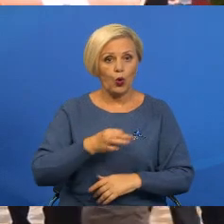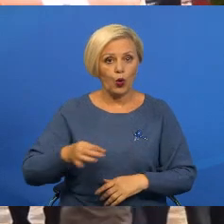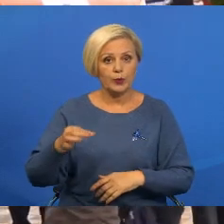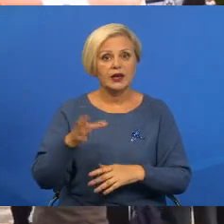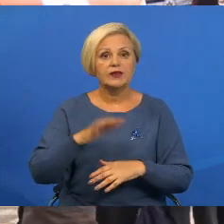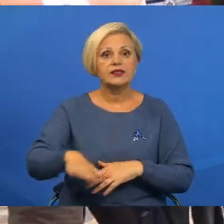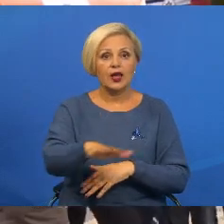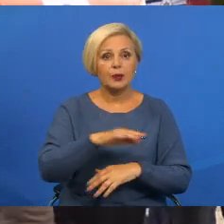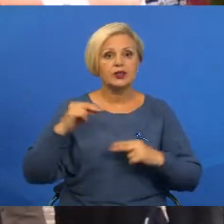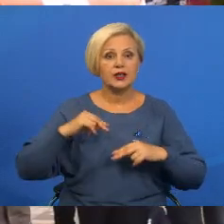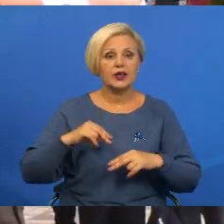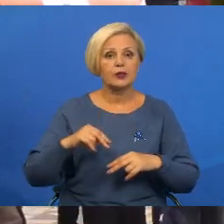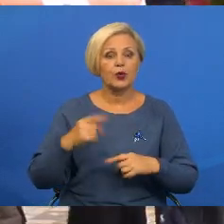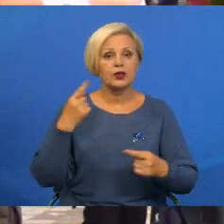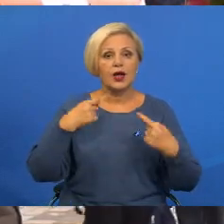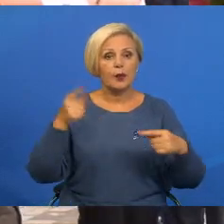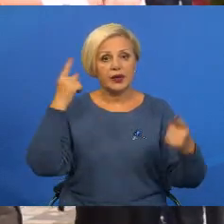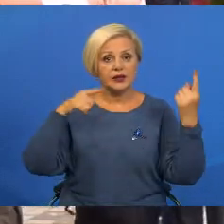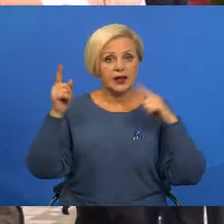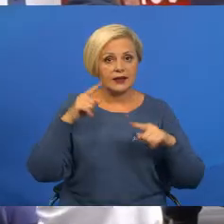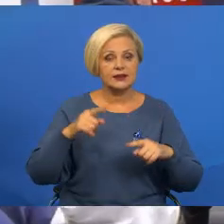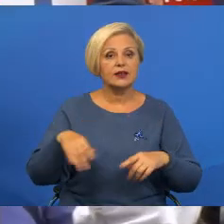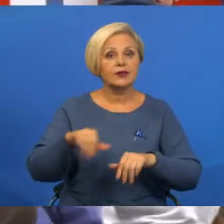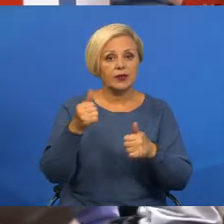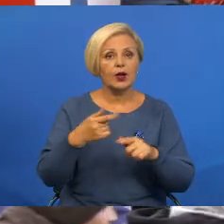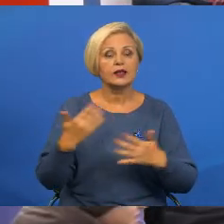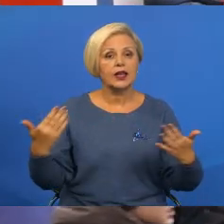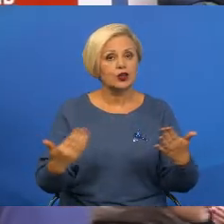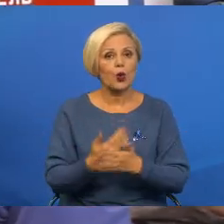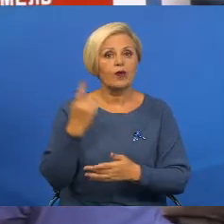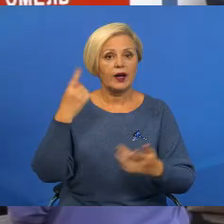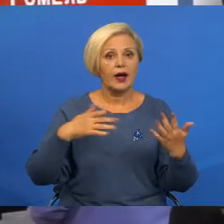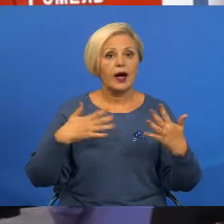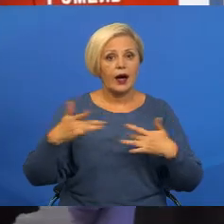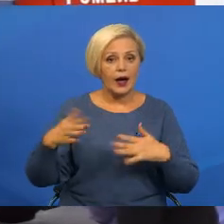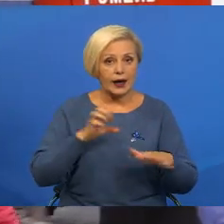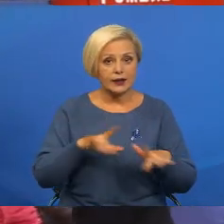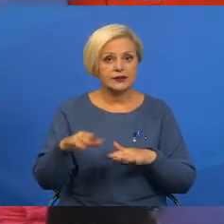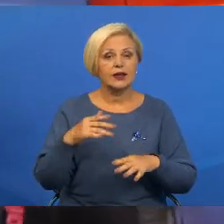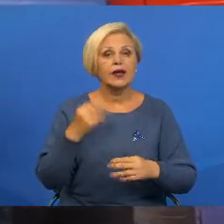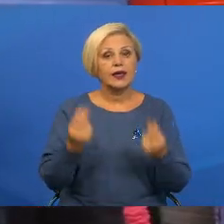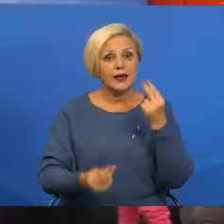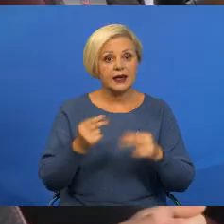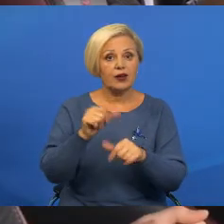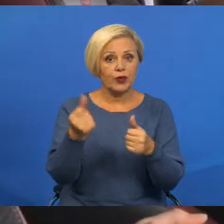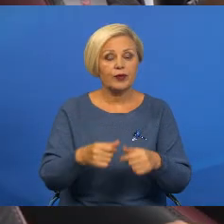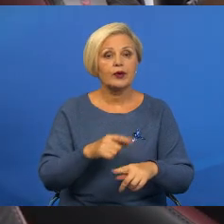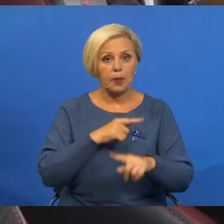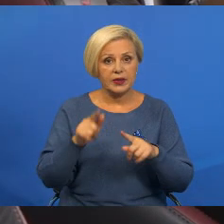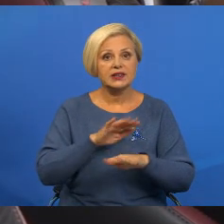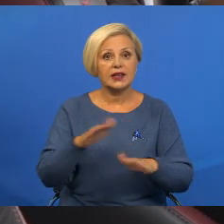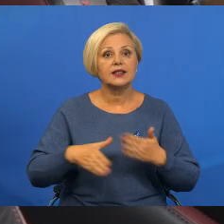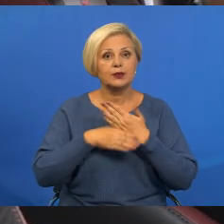Усе плясовки працавали у интерактивной форме. Это наиважнейшая идея акции. Гульнявый формат допомогает детям значно худшей запомнить